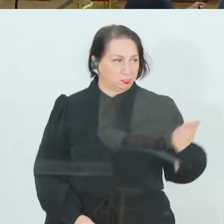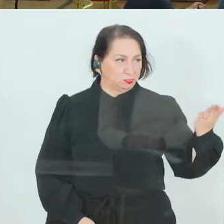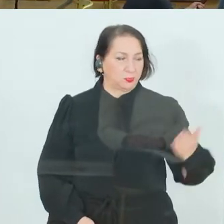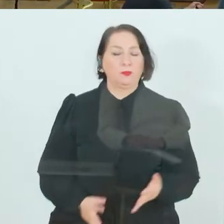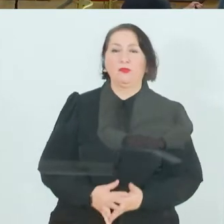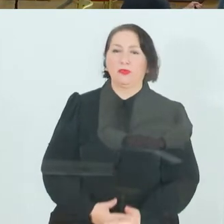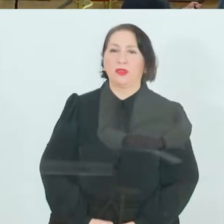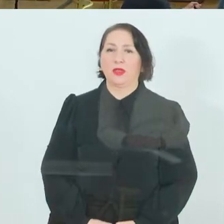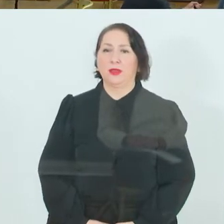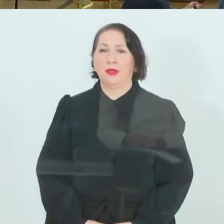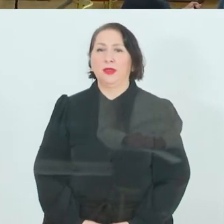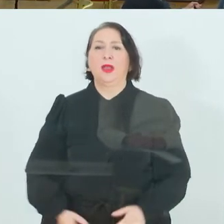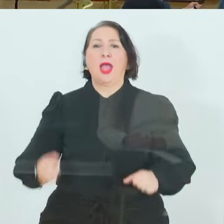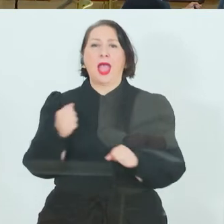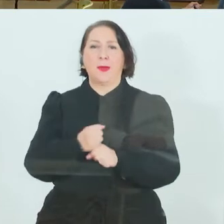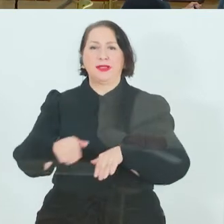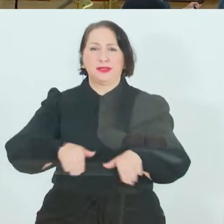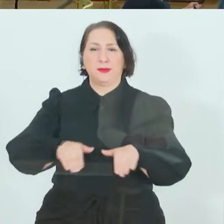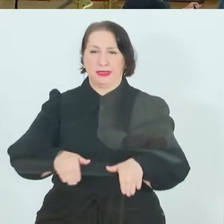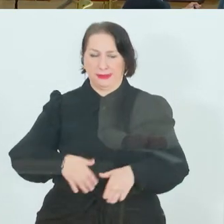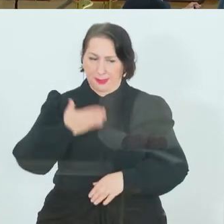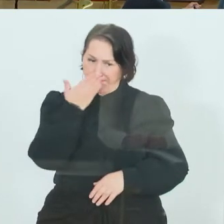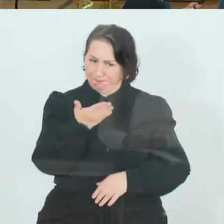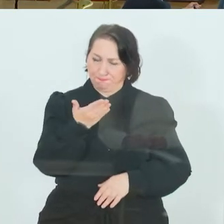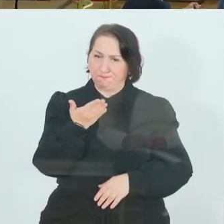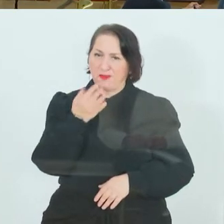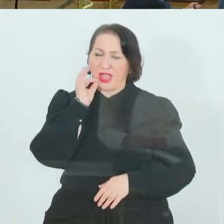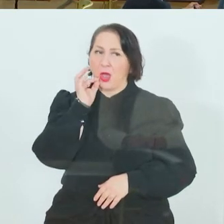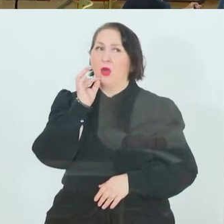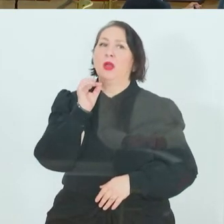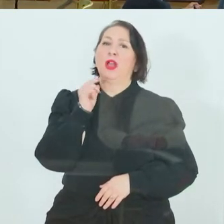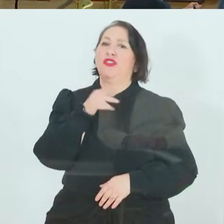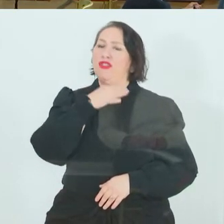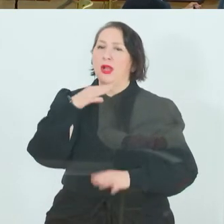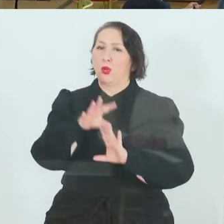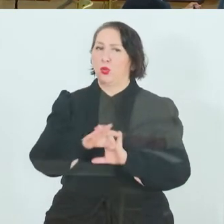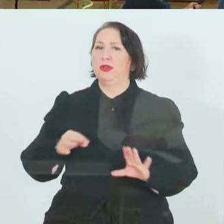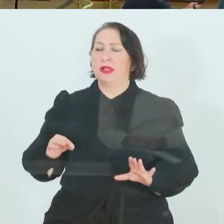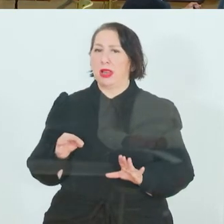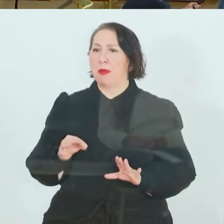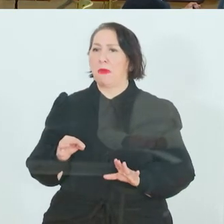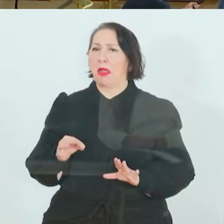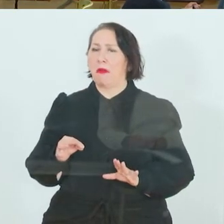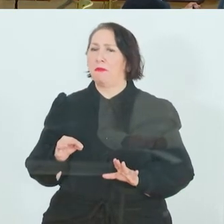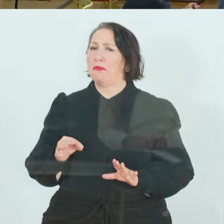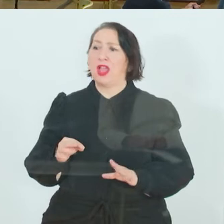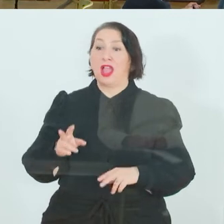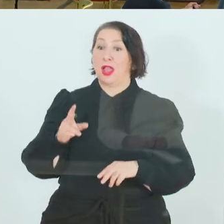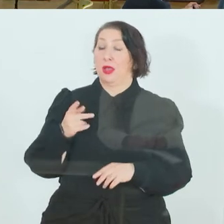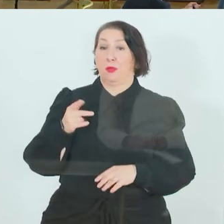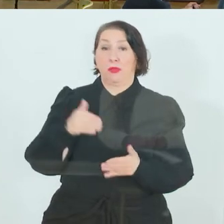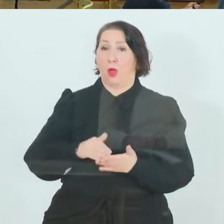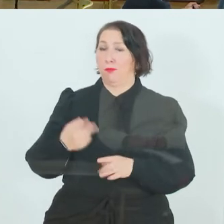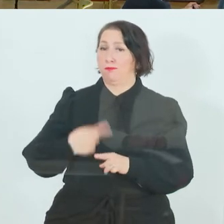Ich hätte eine Frage an die Frau Arbeitsministerin. Jetzt sagen viele Unternehmen, werden, wenn sie nicht bald Geld